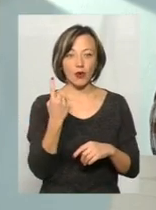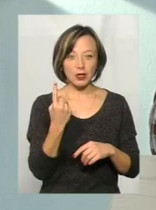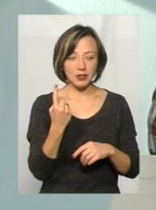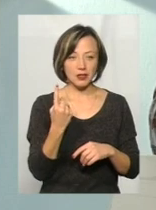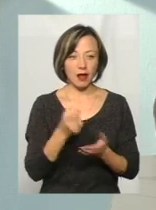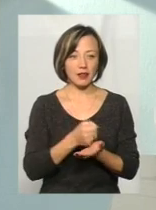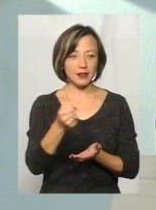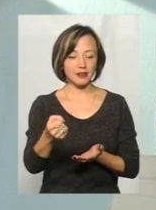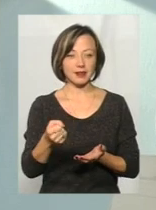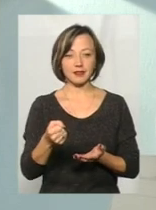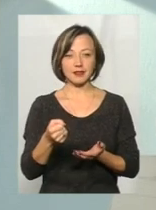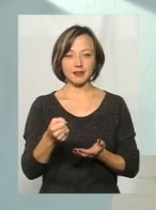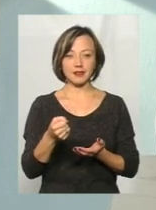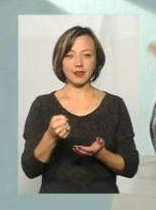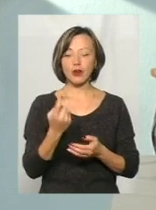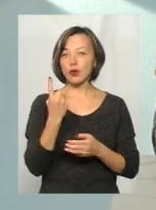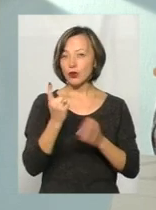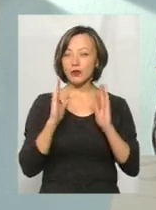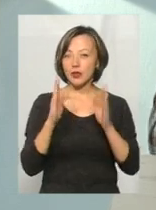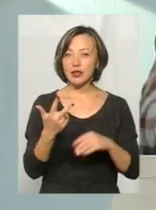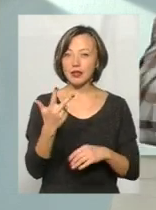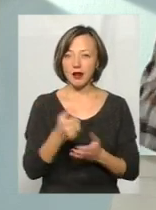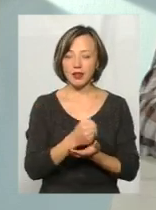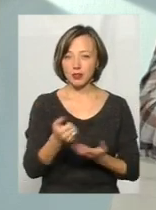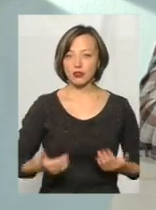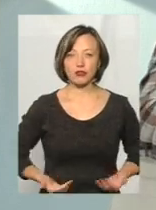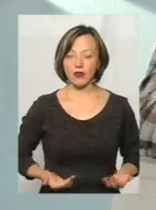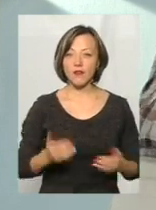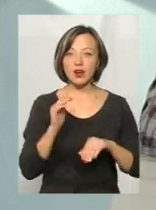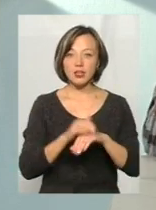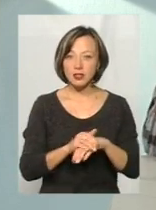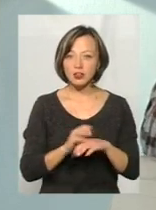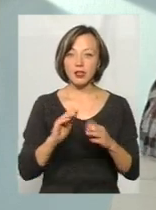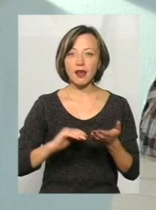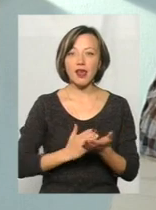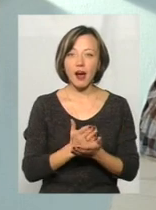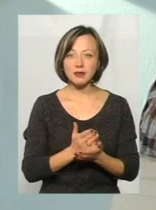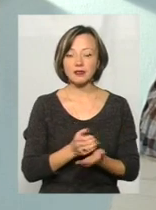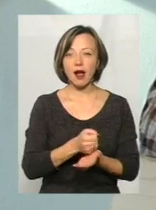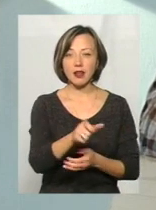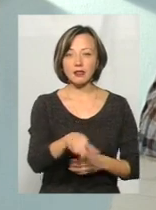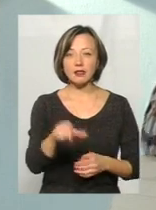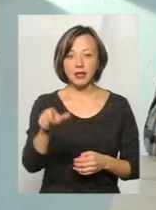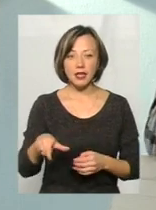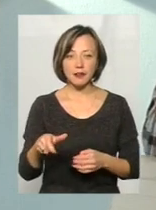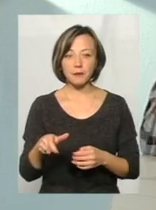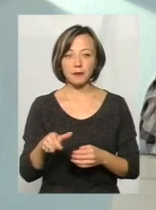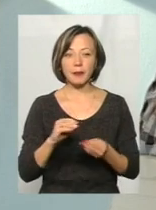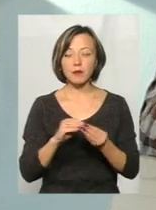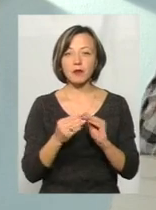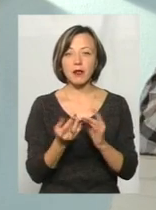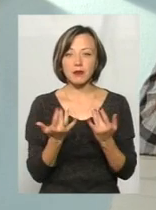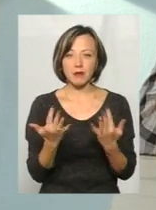кандидат, в одному під'їзді три кандидати. Тобто, фактично, якісних кандидатів для партії при цій виборці проблема